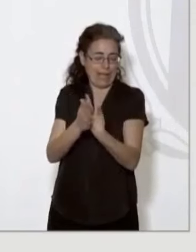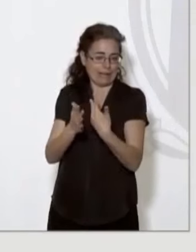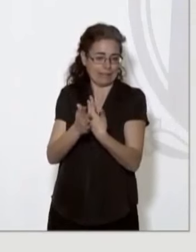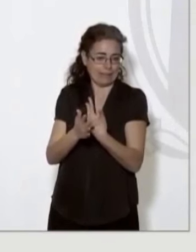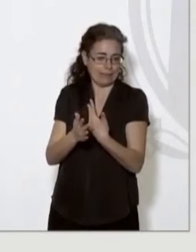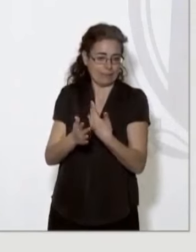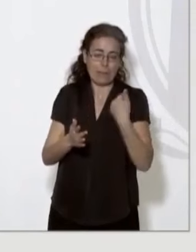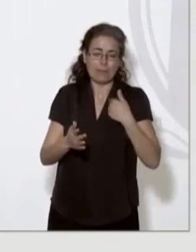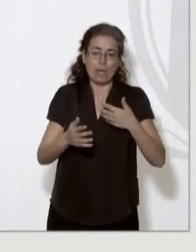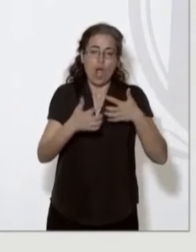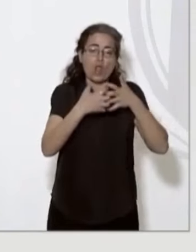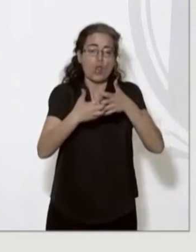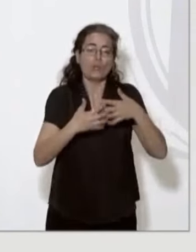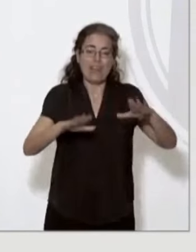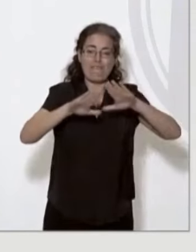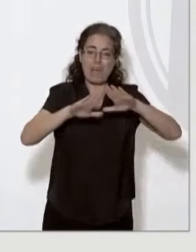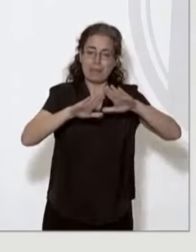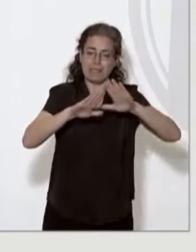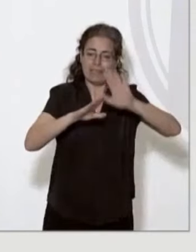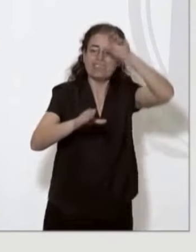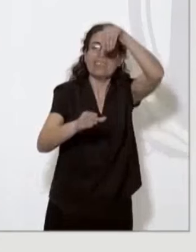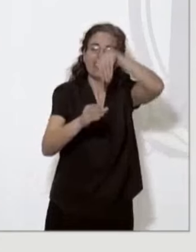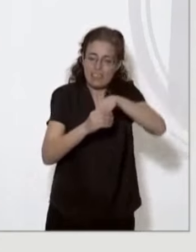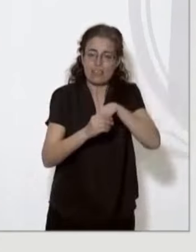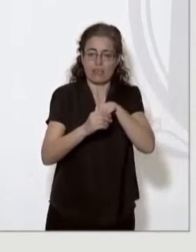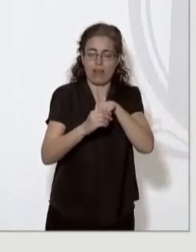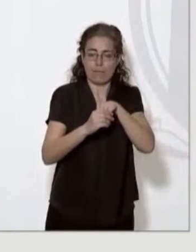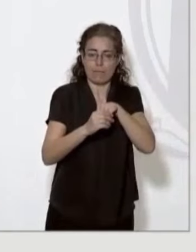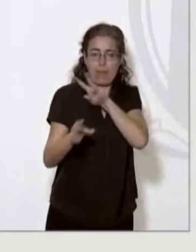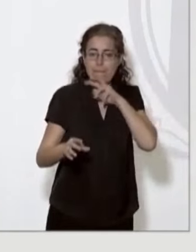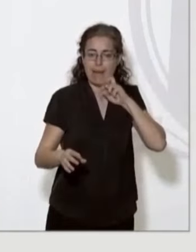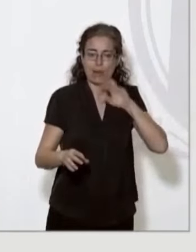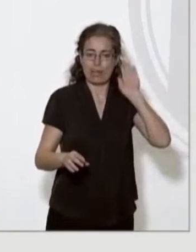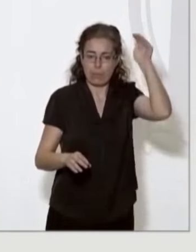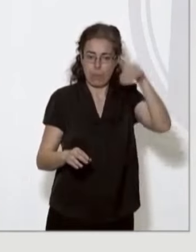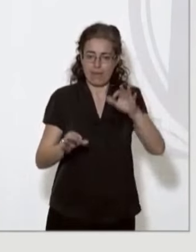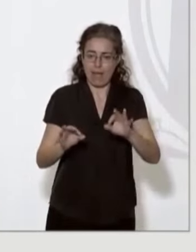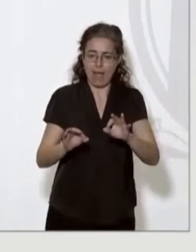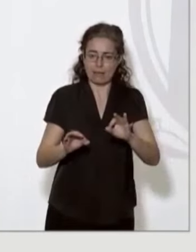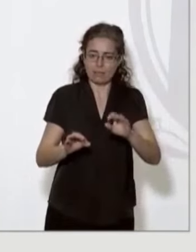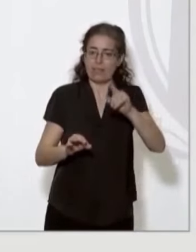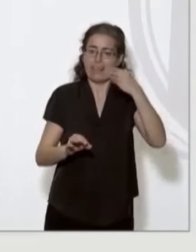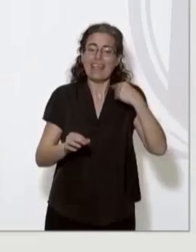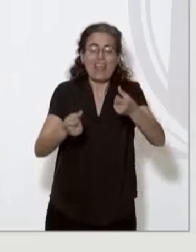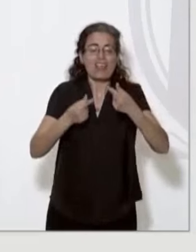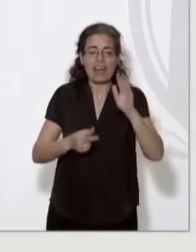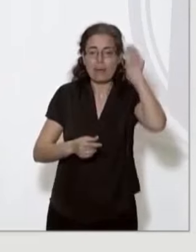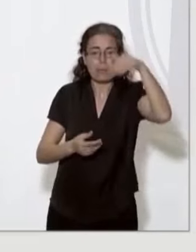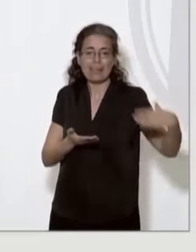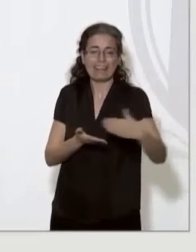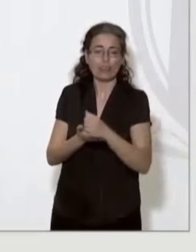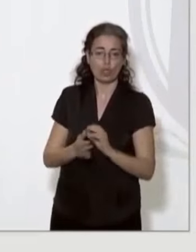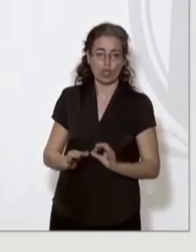La lluita feminista està intrínsecament lligada als valors republicans i tot el que va aportar la República.